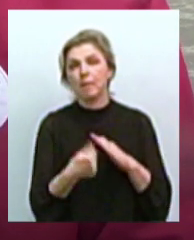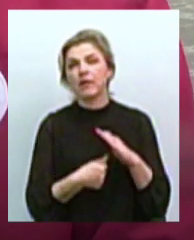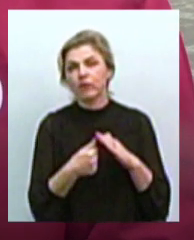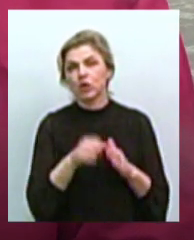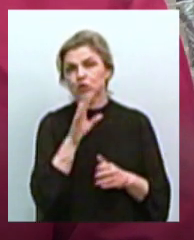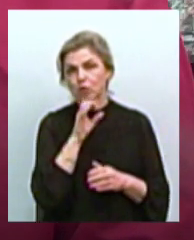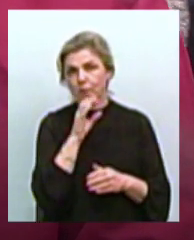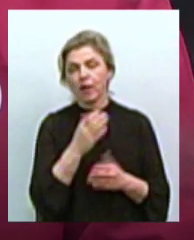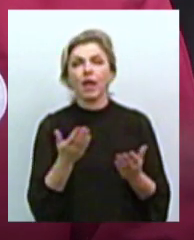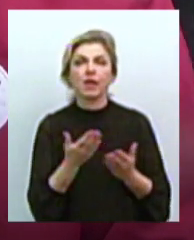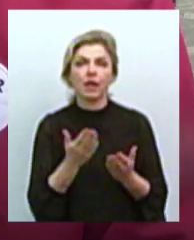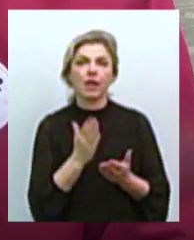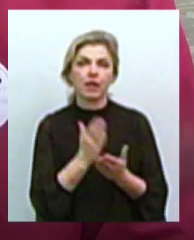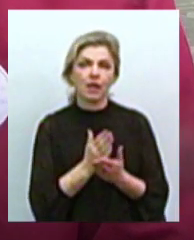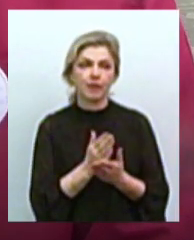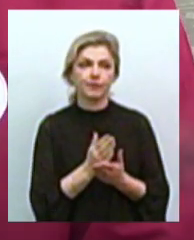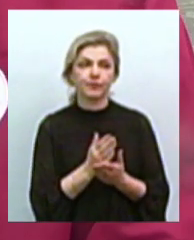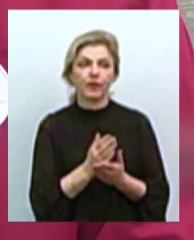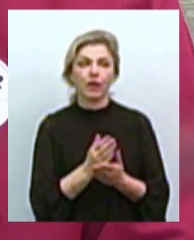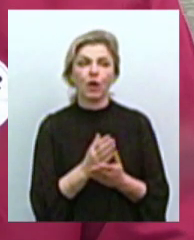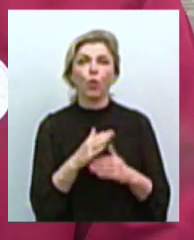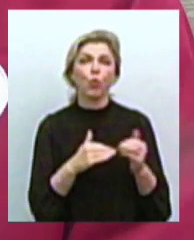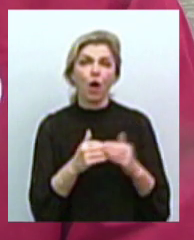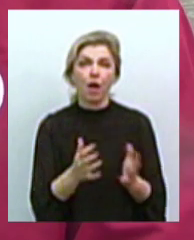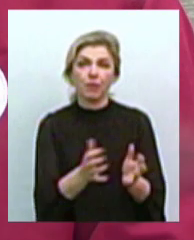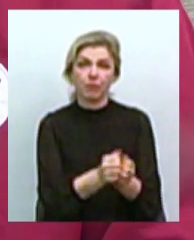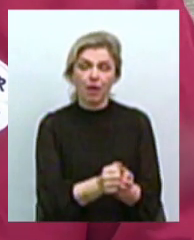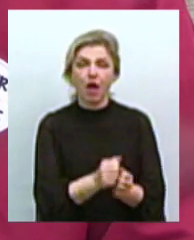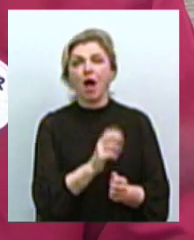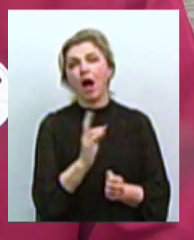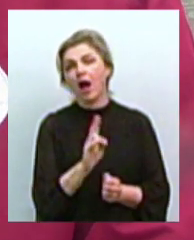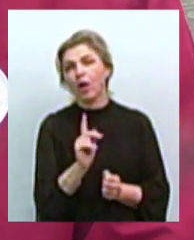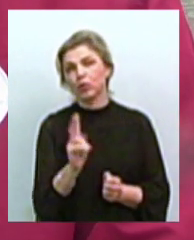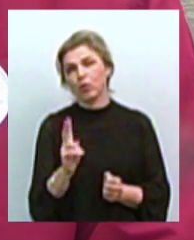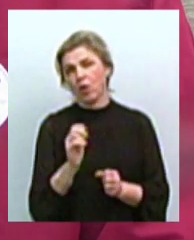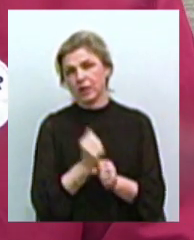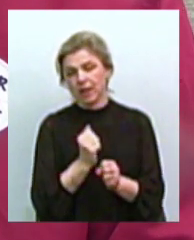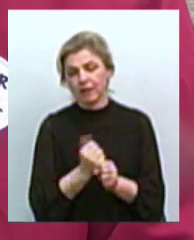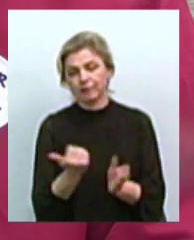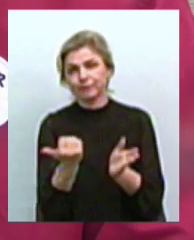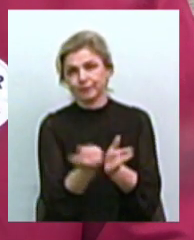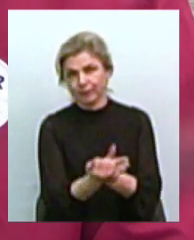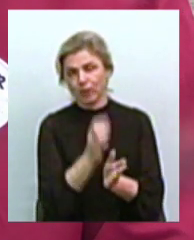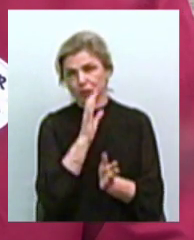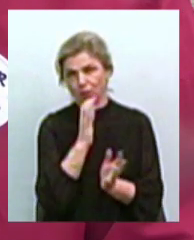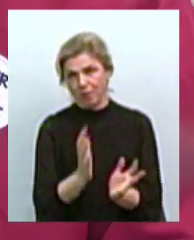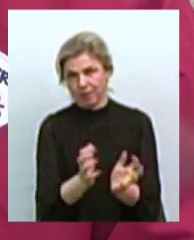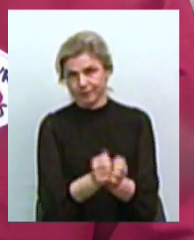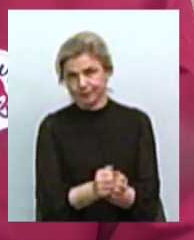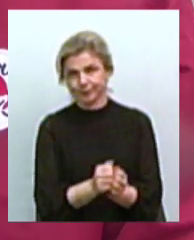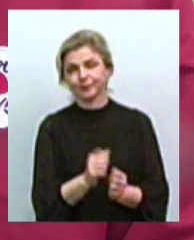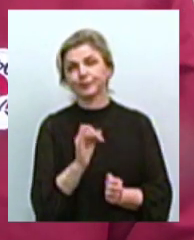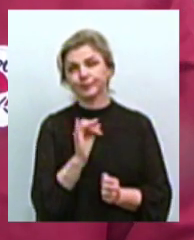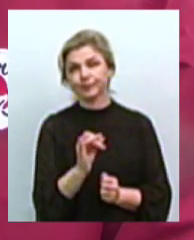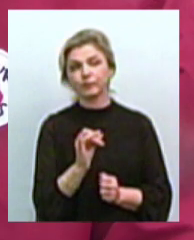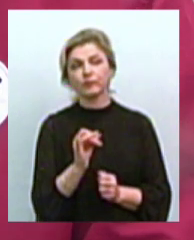з них ручні, які ловляться, анестезії. Це по-різному відбувається завжди. Цей процес відловлюють. Звісно,